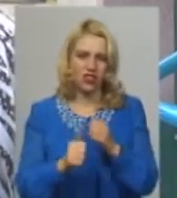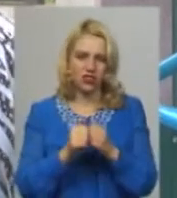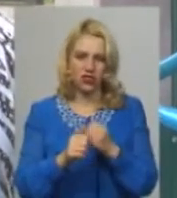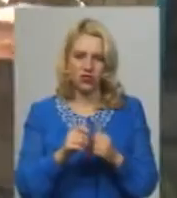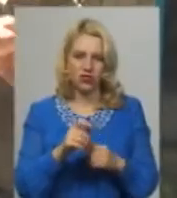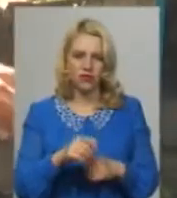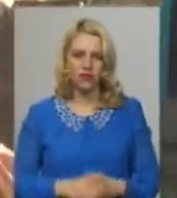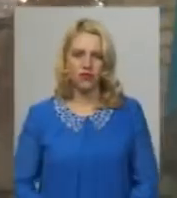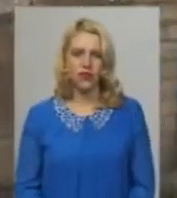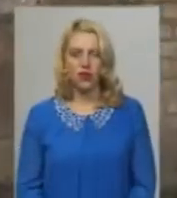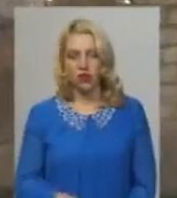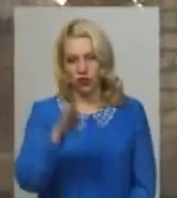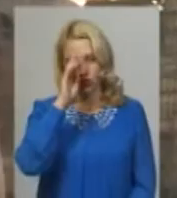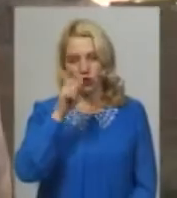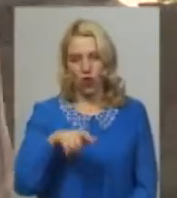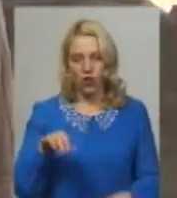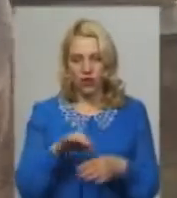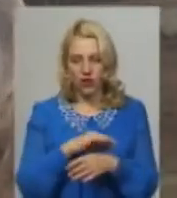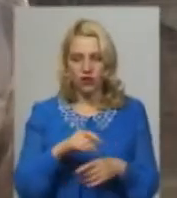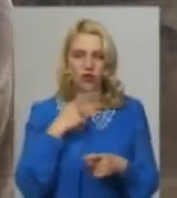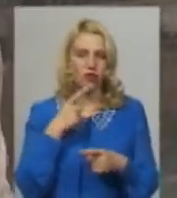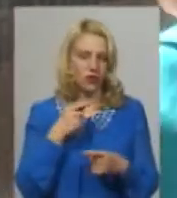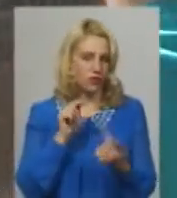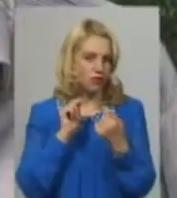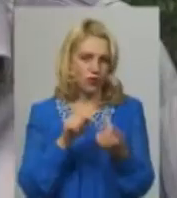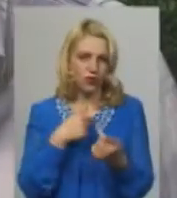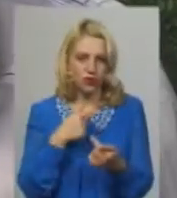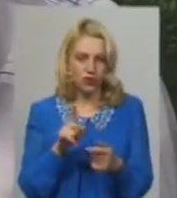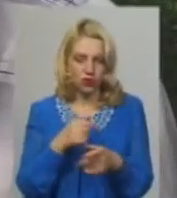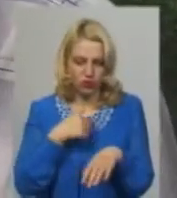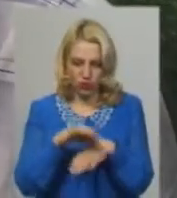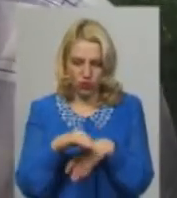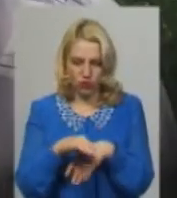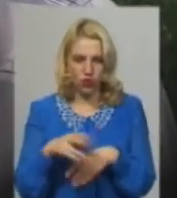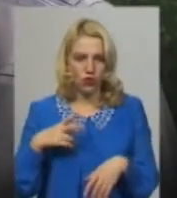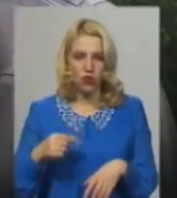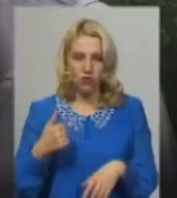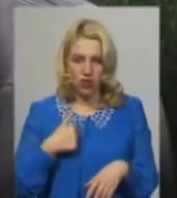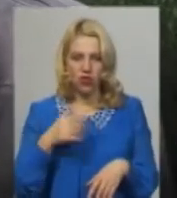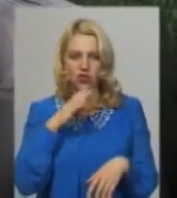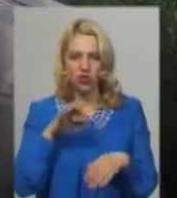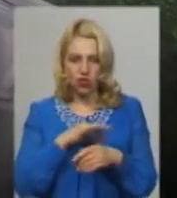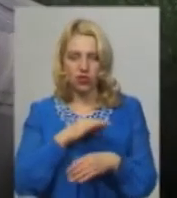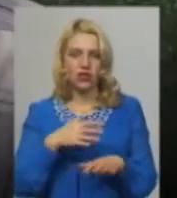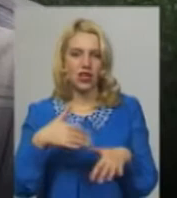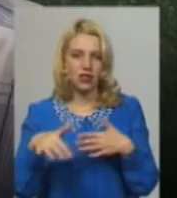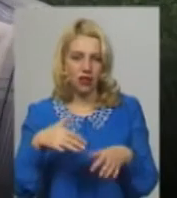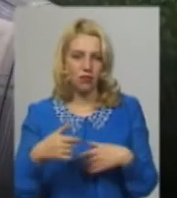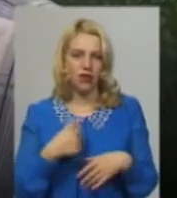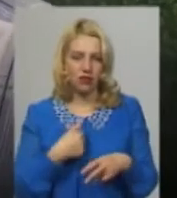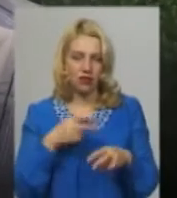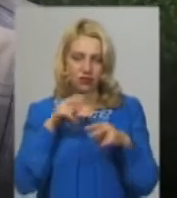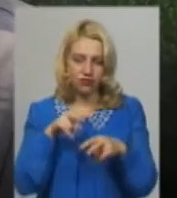Дуже часто. Чоловік Надії Бучинської Анатолій заперечує знущення над жінкою. В мене жінка слаба. Я її на коляску саджу.